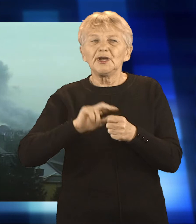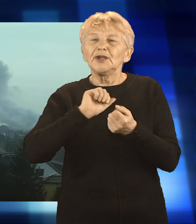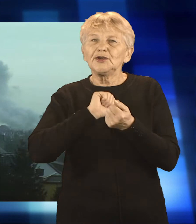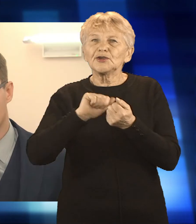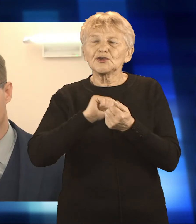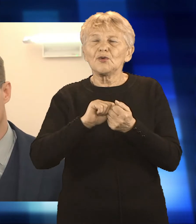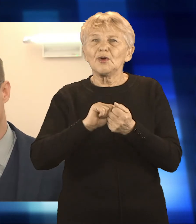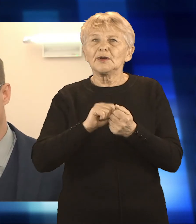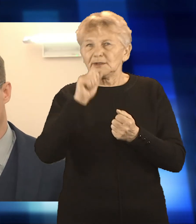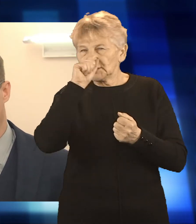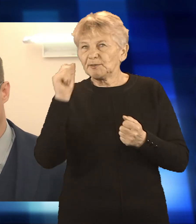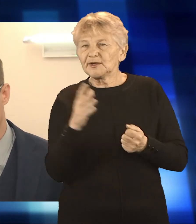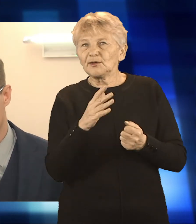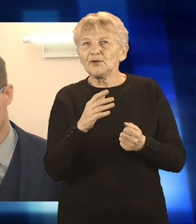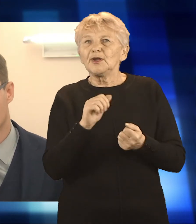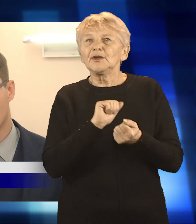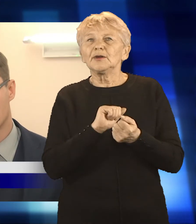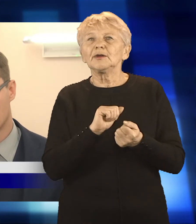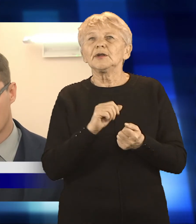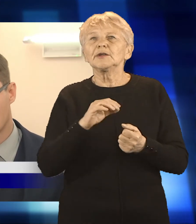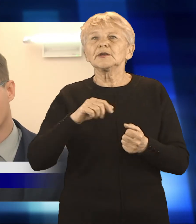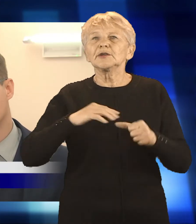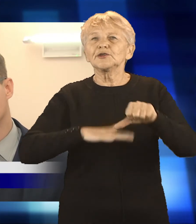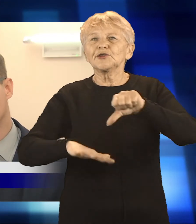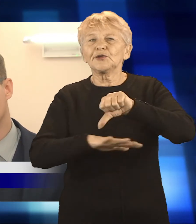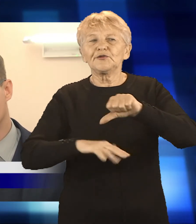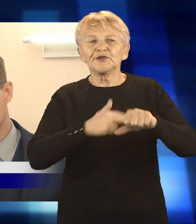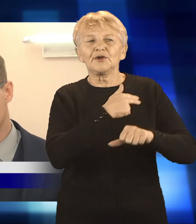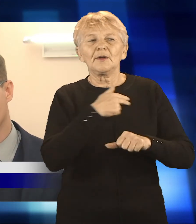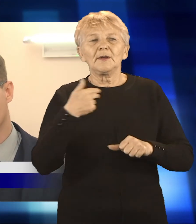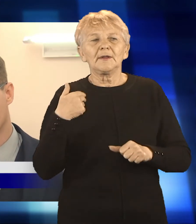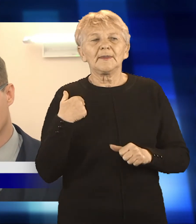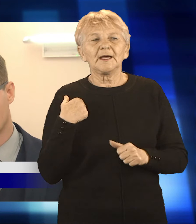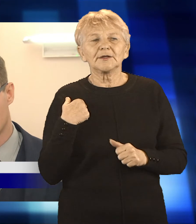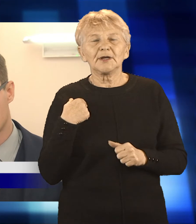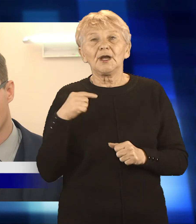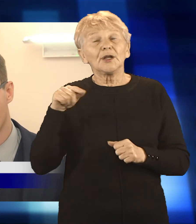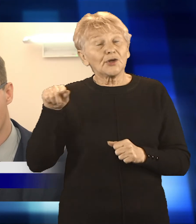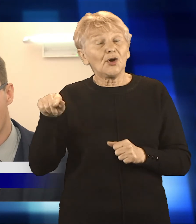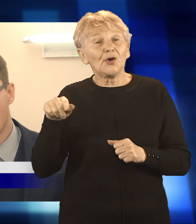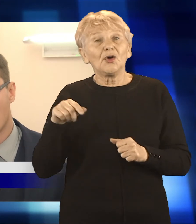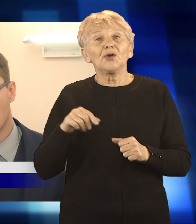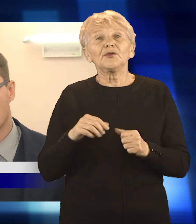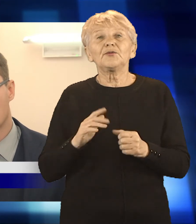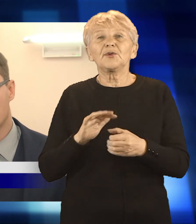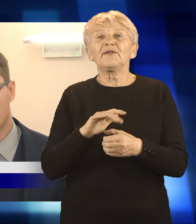Oddziałuje na cały organizm, począwszy od układu nerwowego, jak i układu płucnego, krwionośnego,